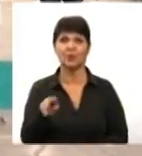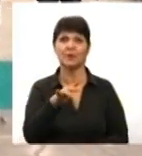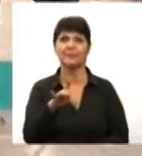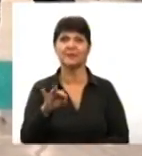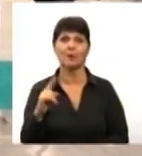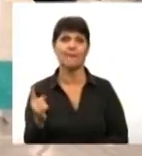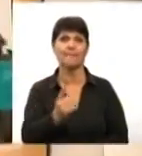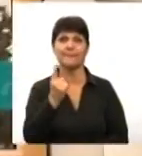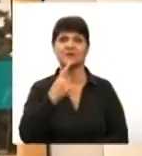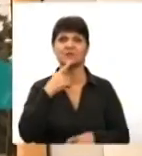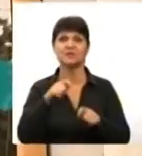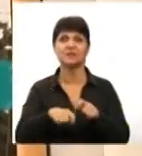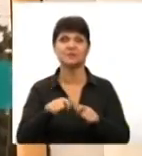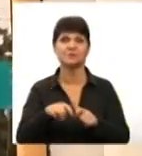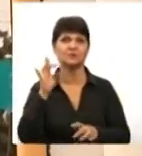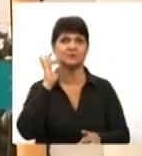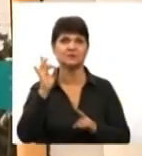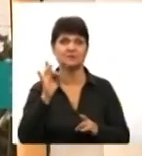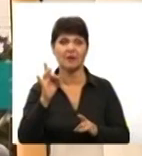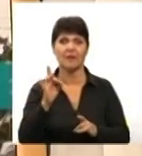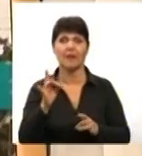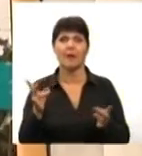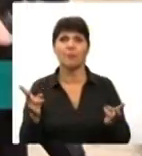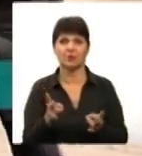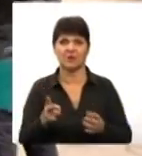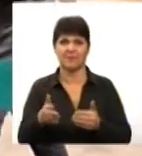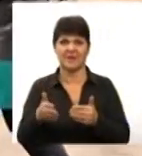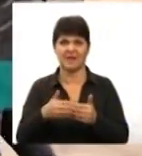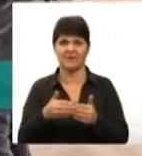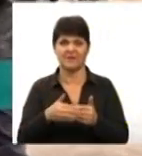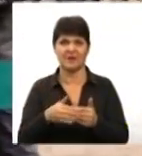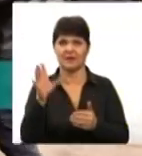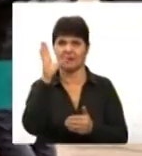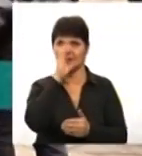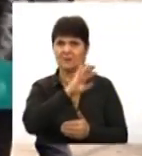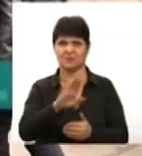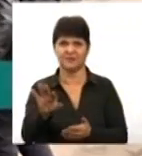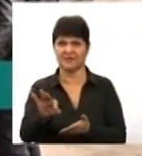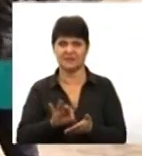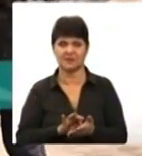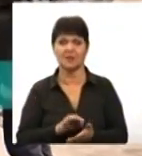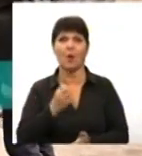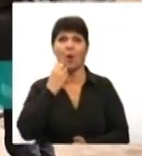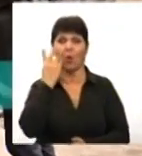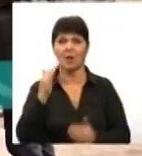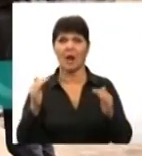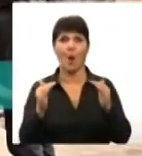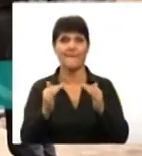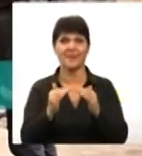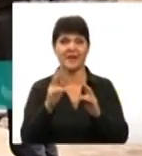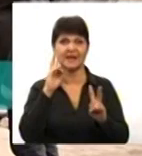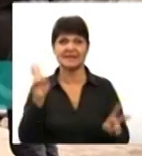прилад. Знайти потрібні двері вдається не одразу. Коли об'єкт незнайомий, його треба